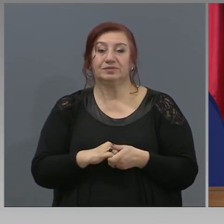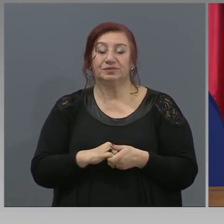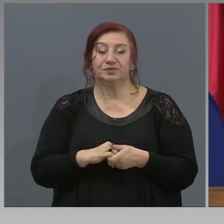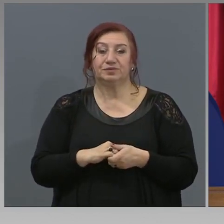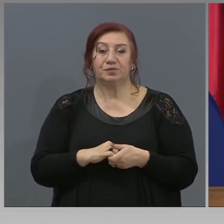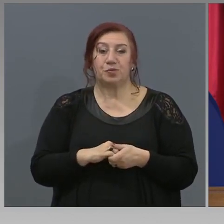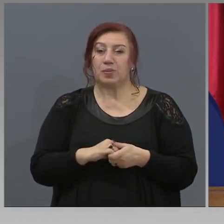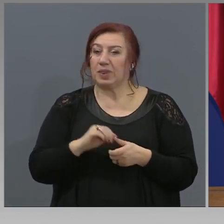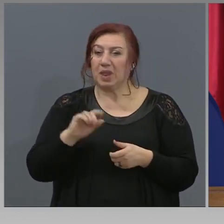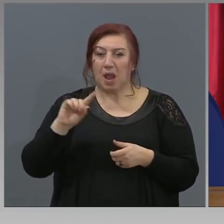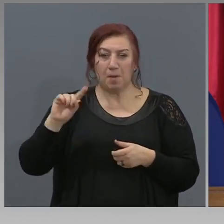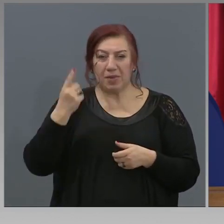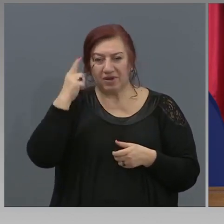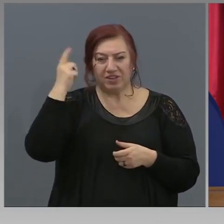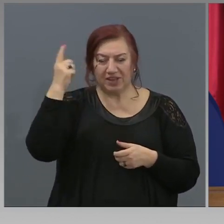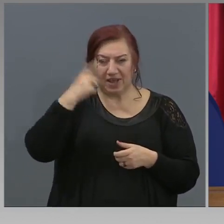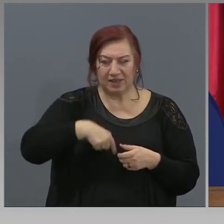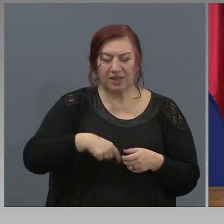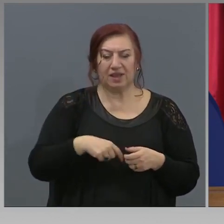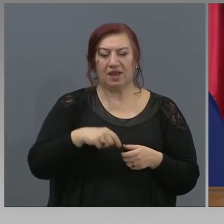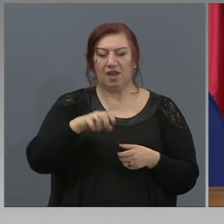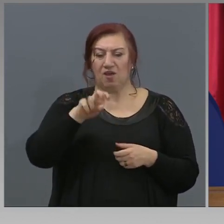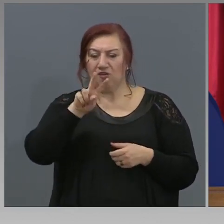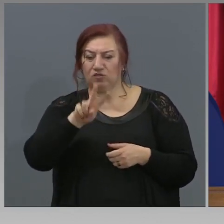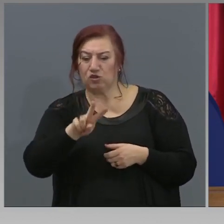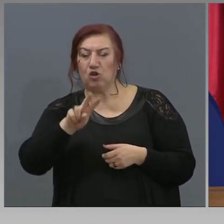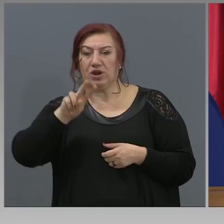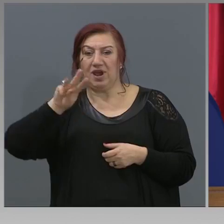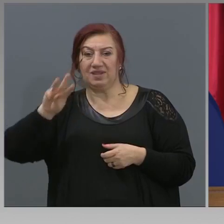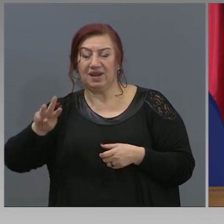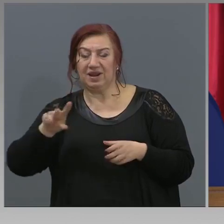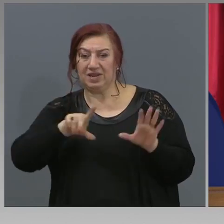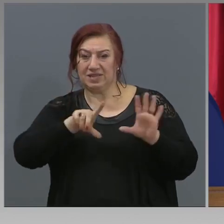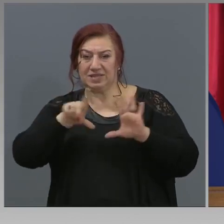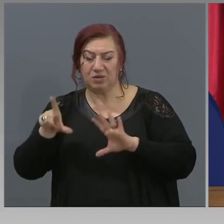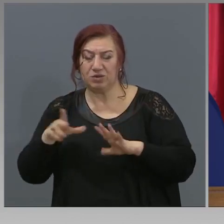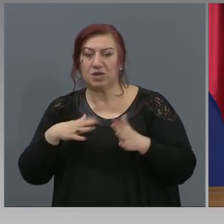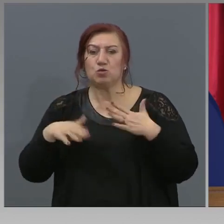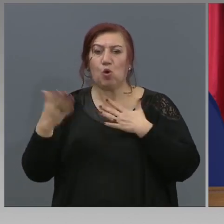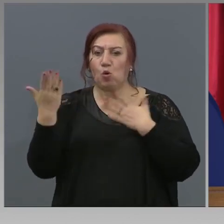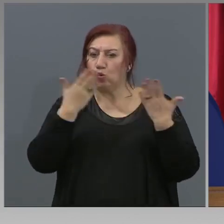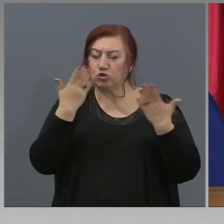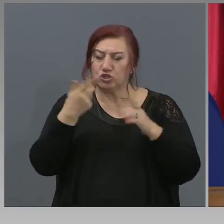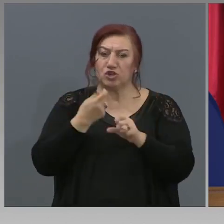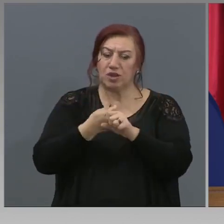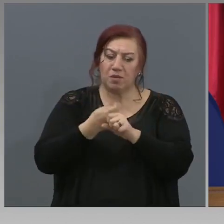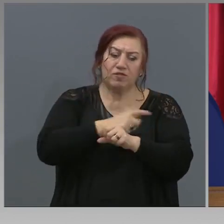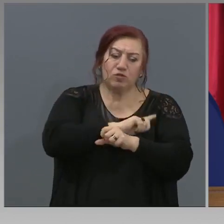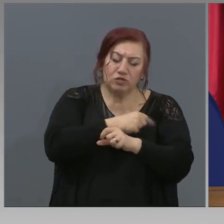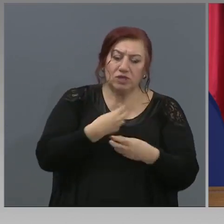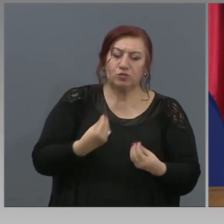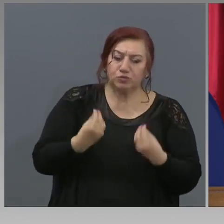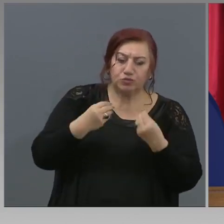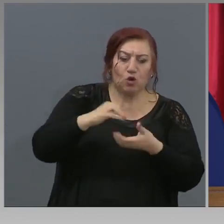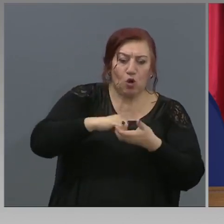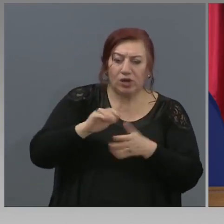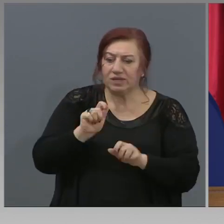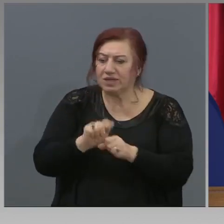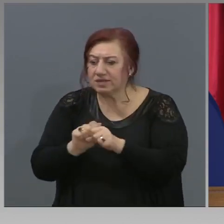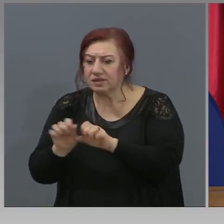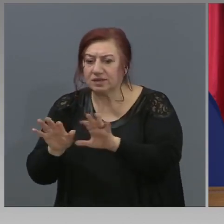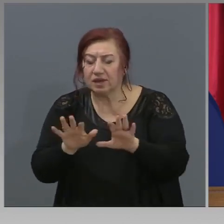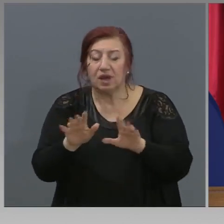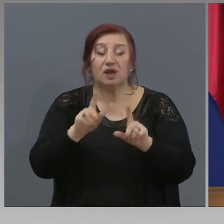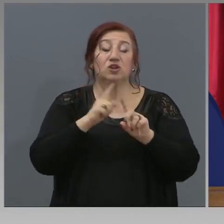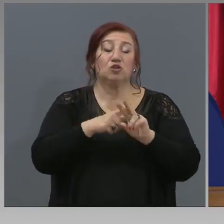Първите дни, втората, третата седмица, много училища направиха усилия за подобряване на организацията, но все още